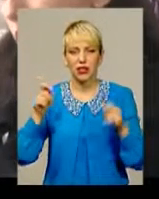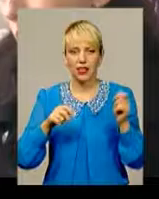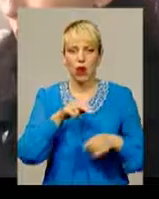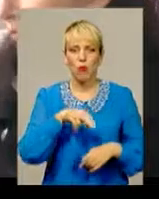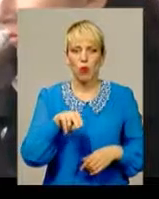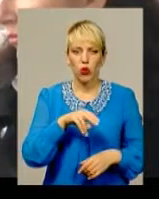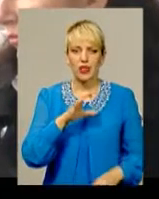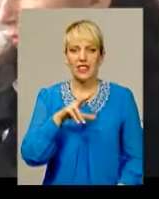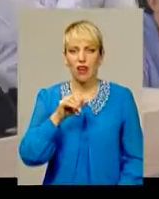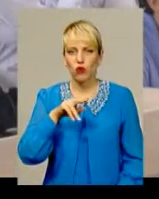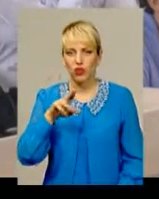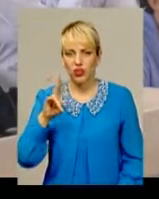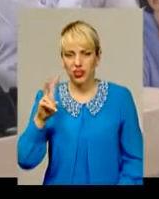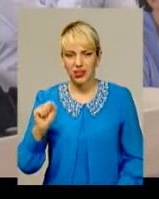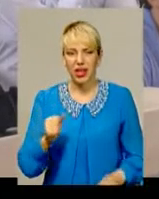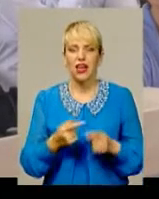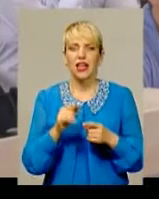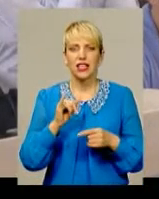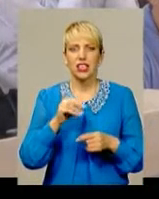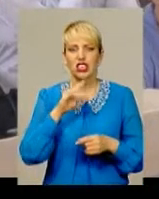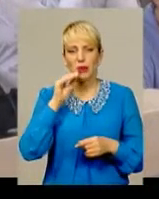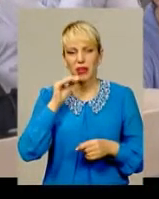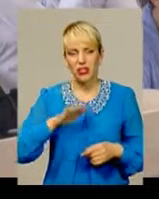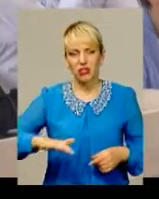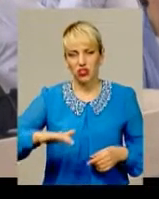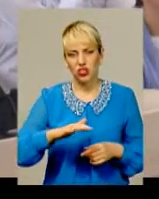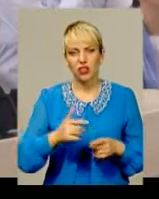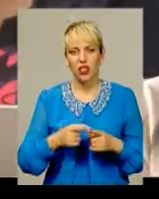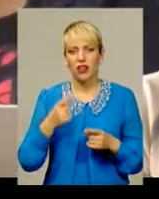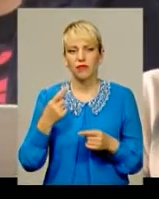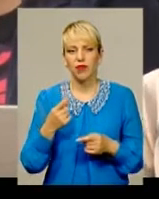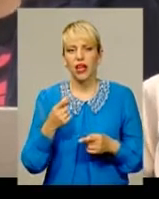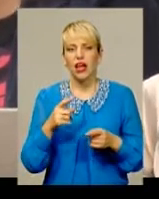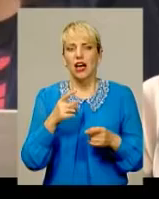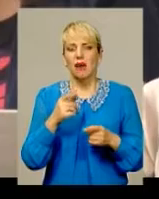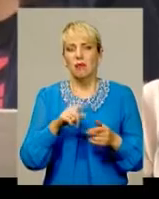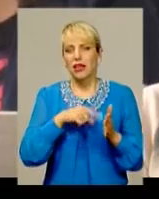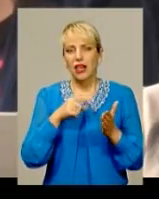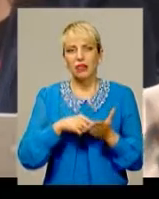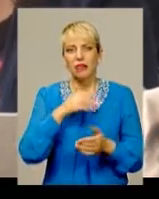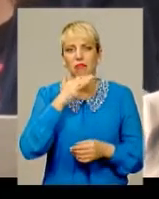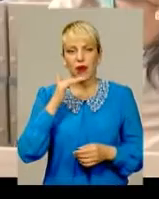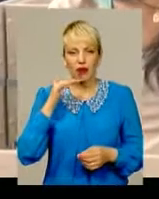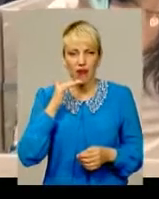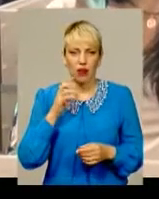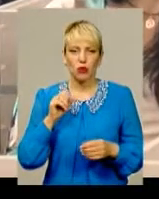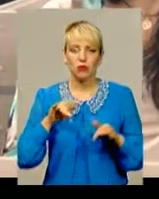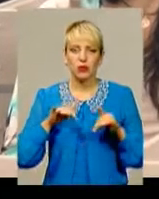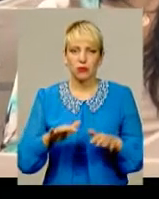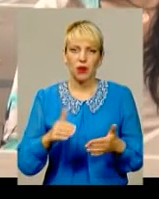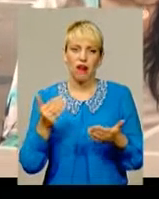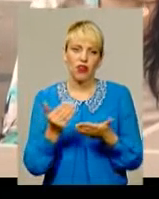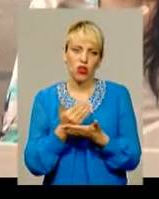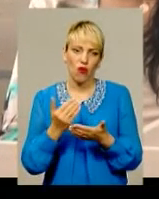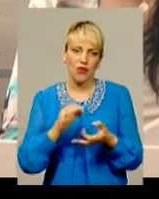та Славудщини. У двох останніх районах уже є по дві об'єднані громади. Питань і справді дуже багато, бо справа нова і складна,